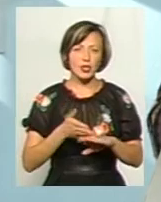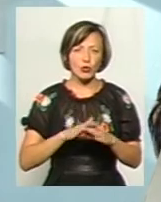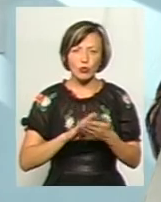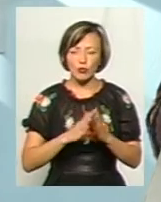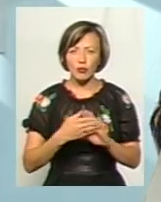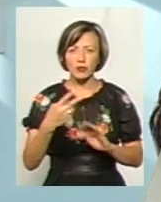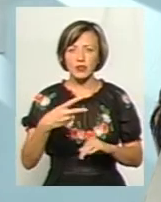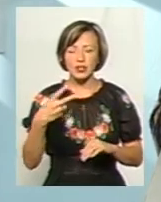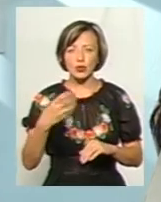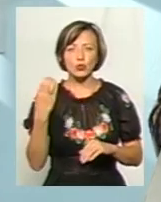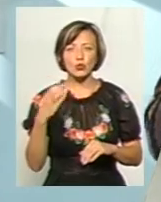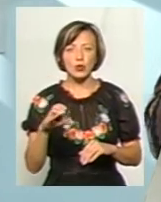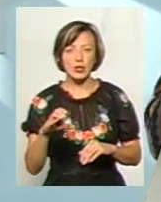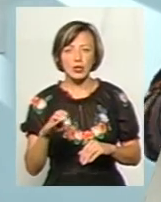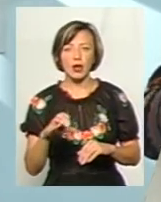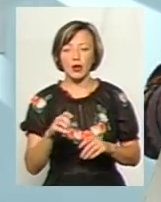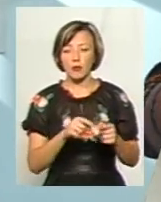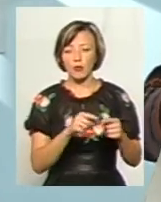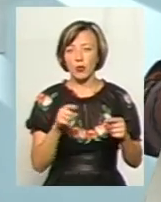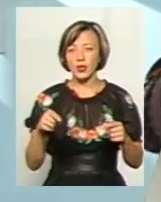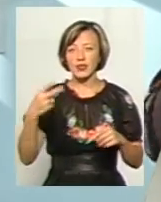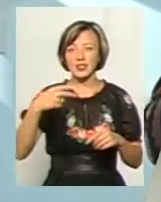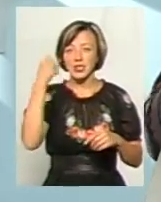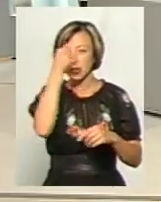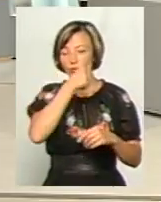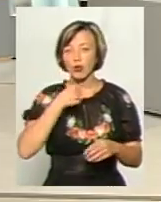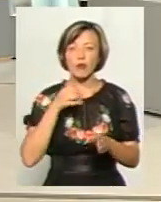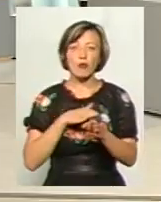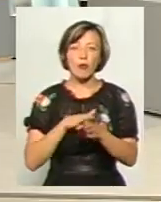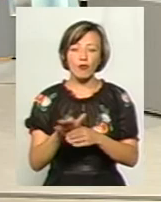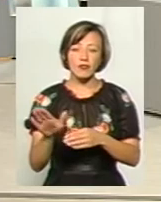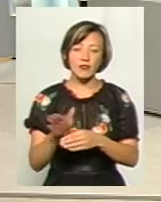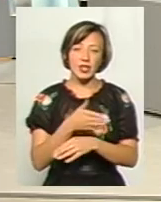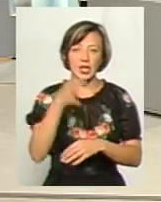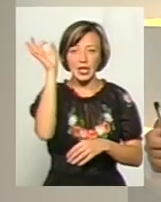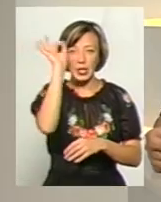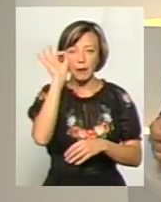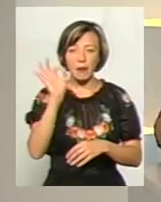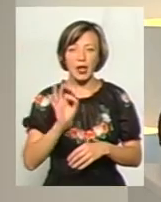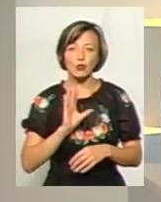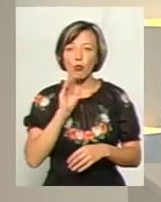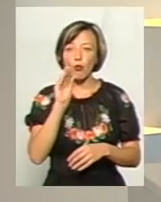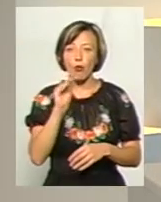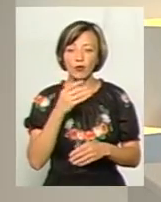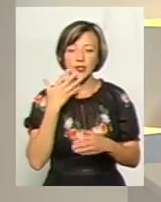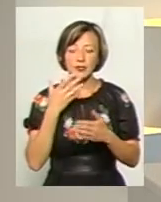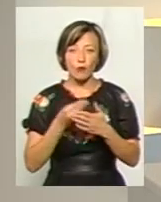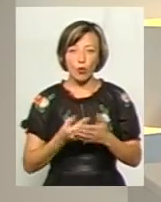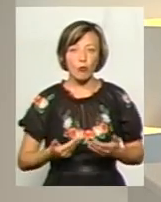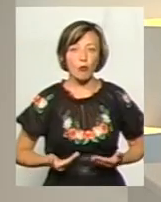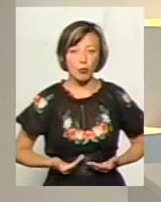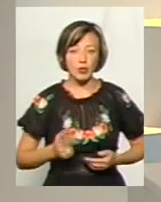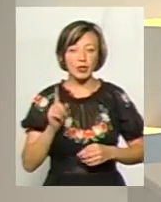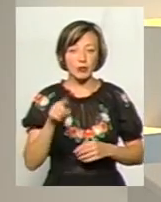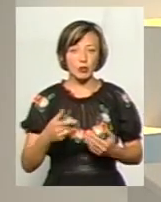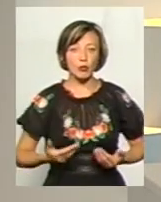початку ХХ століття протягом ХХ років повністю витіснити німецьку мову зі свого побуту, а там, може,